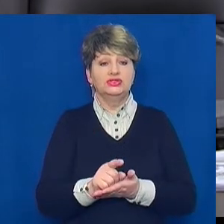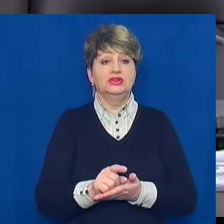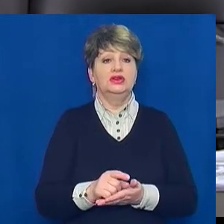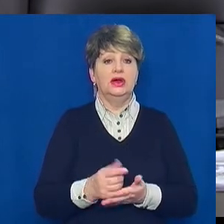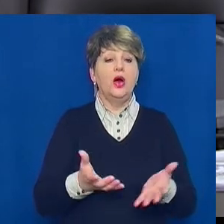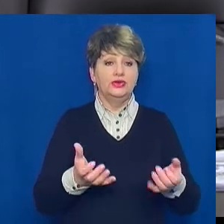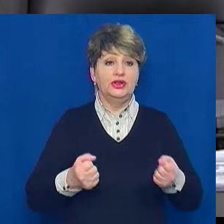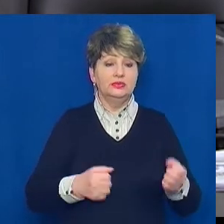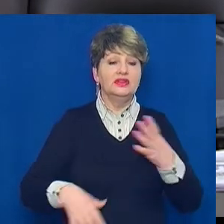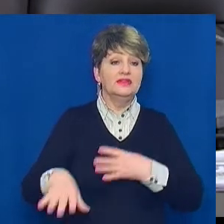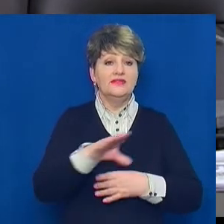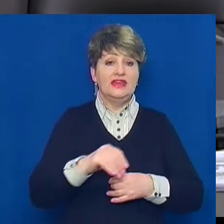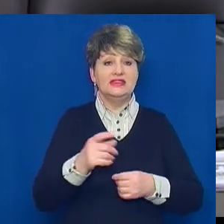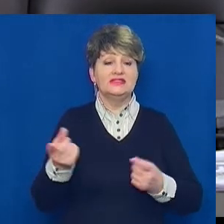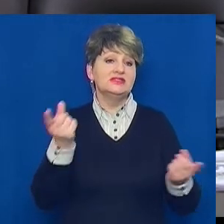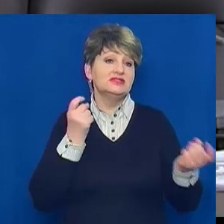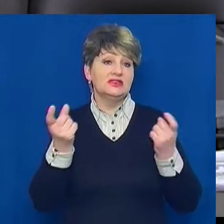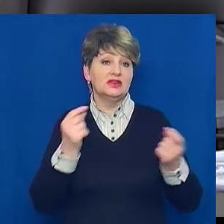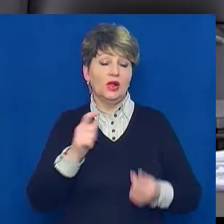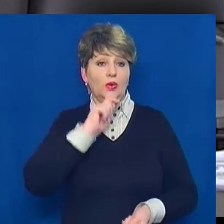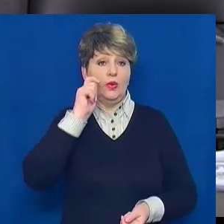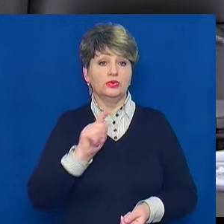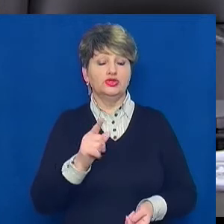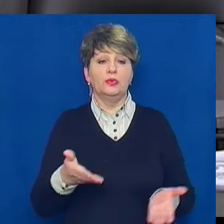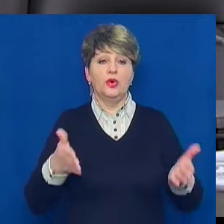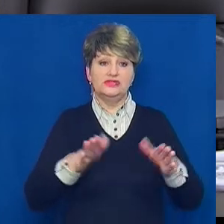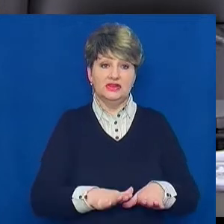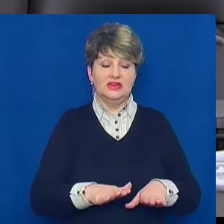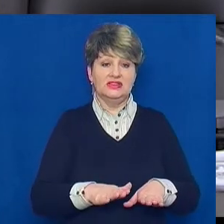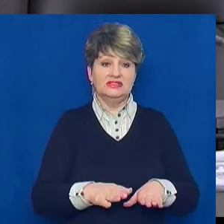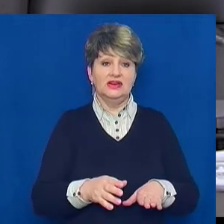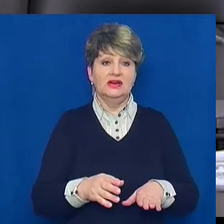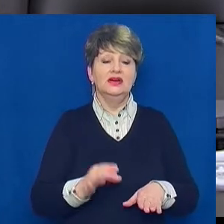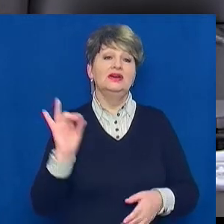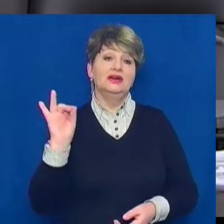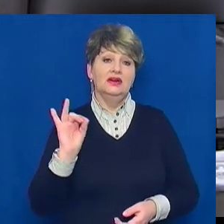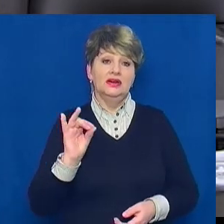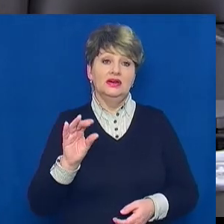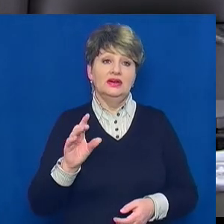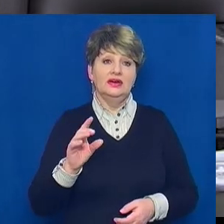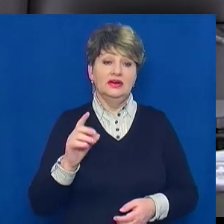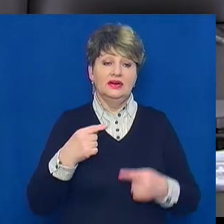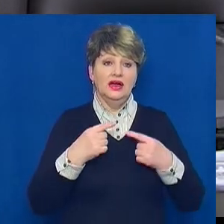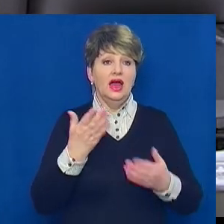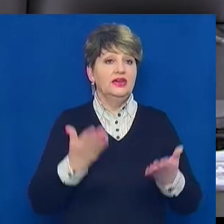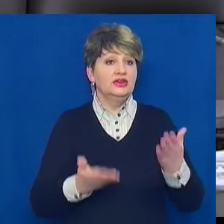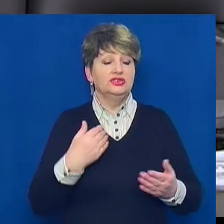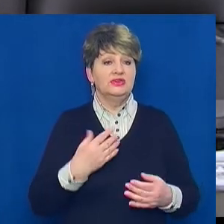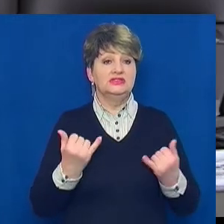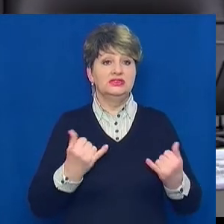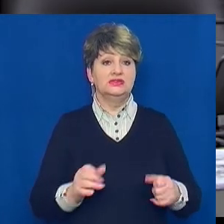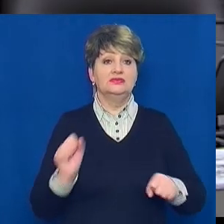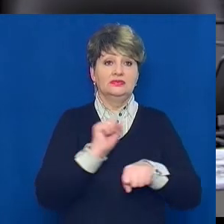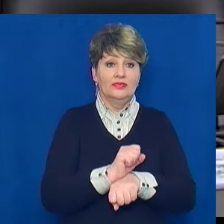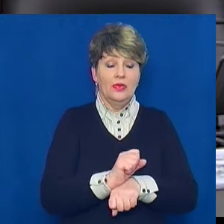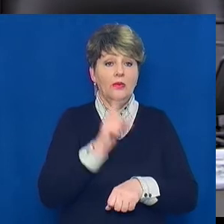телеканалів, для того, щоб залишатися в українському інформаційному просторі. Коли ми кодуємо сигнал, ще не маючи процесів повернення